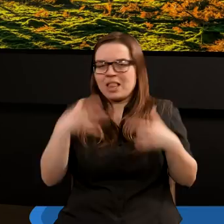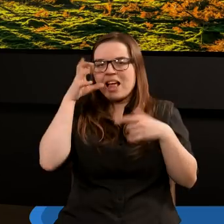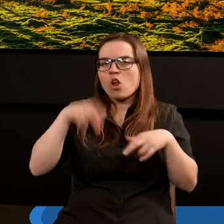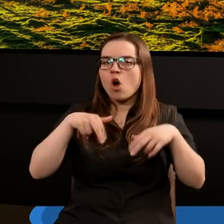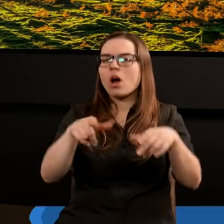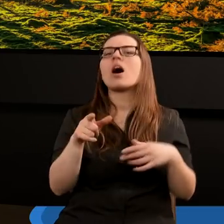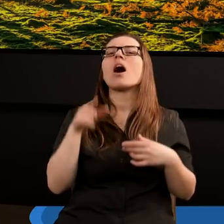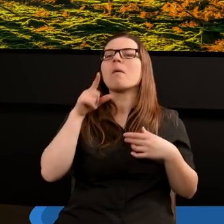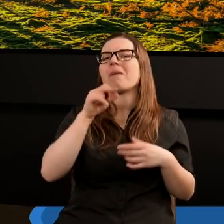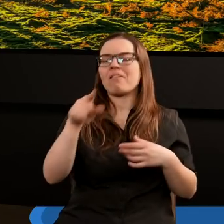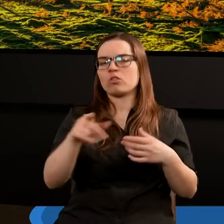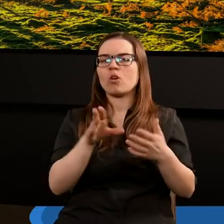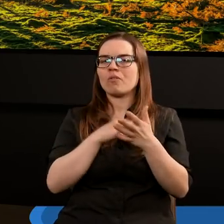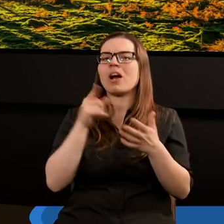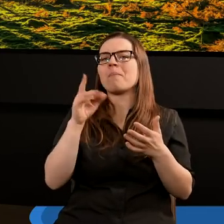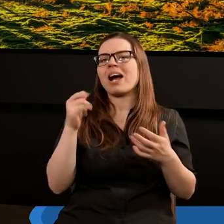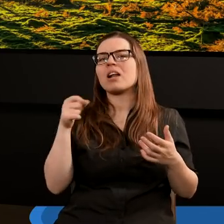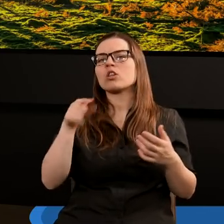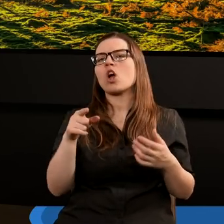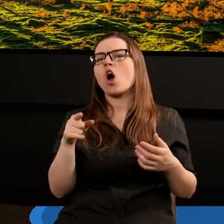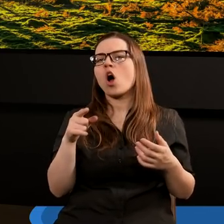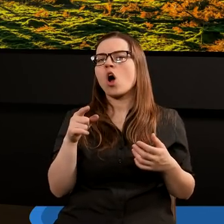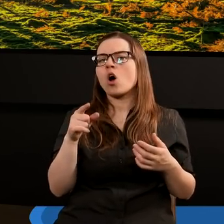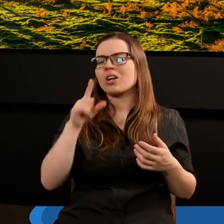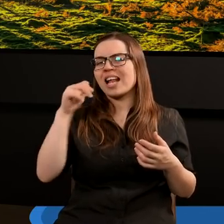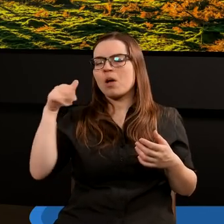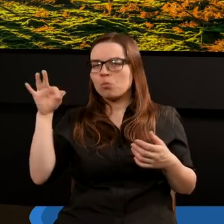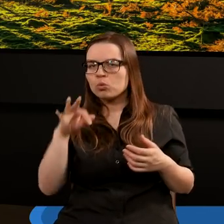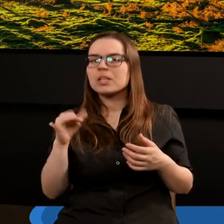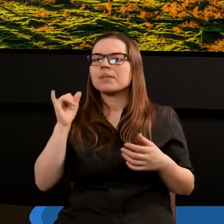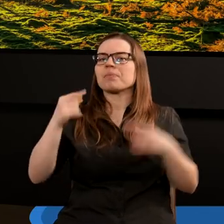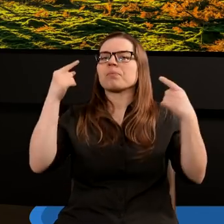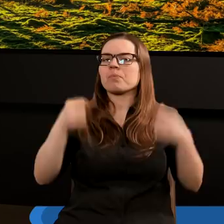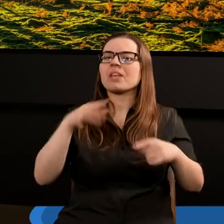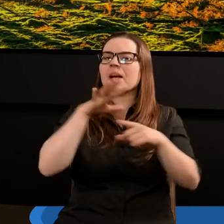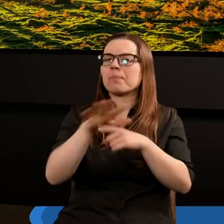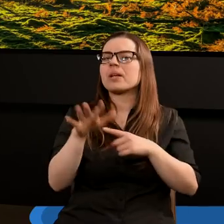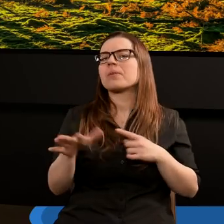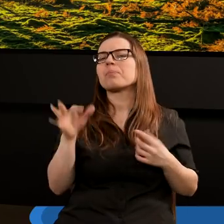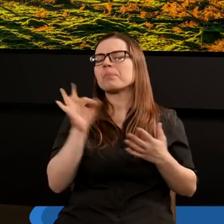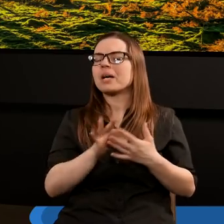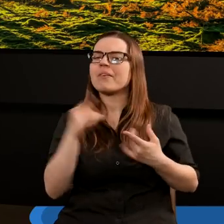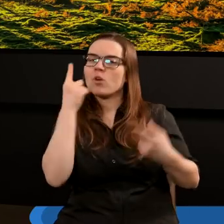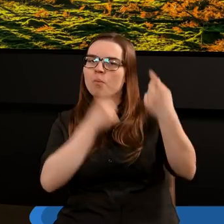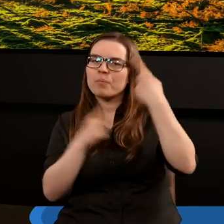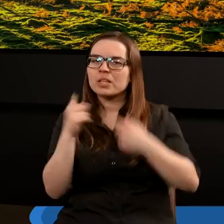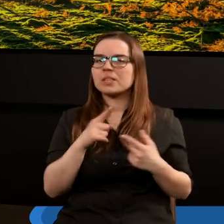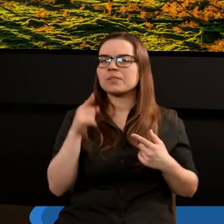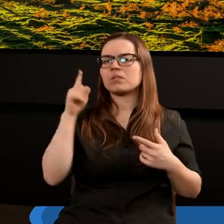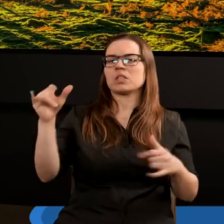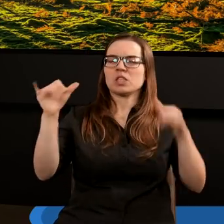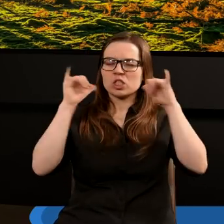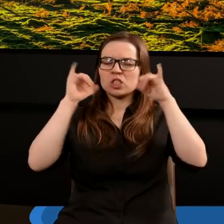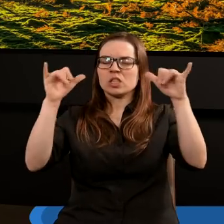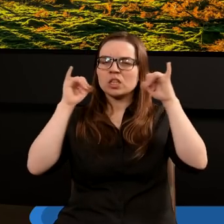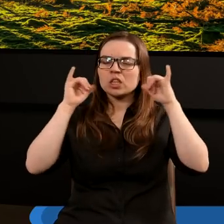ludzie krzyczą, że Paweł to Hermes, a Barnaba to Zeus. No i w wierszu piętnastym mamy pewną myśl. Oni